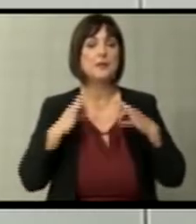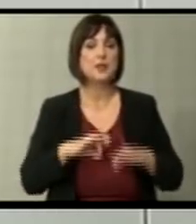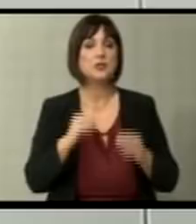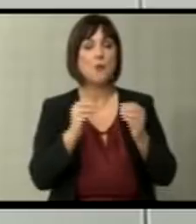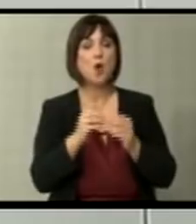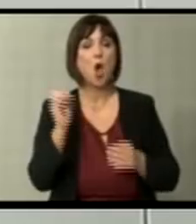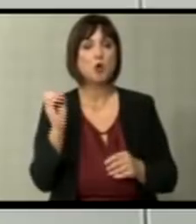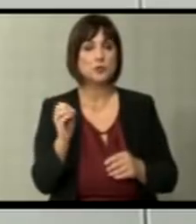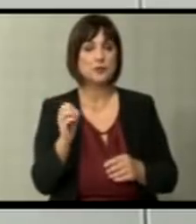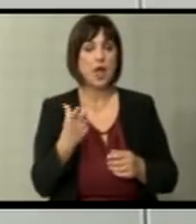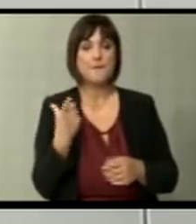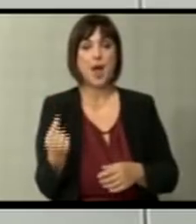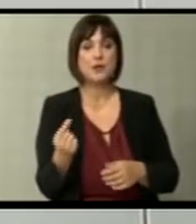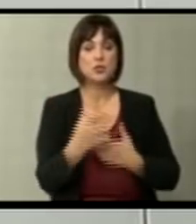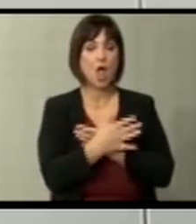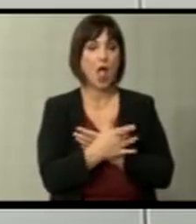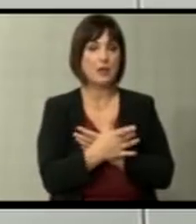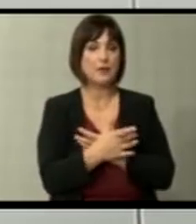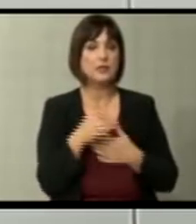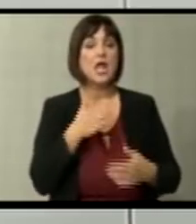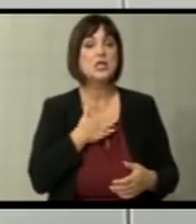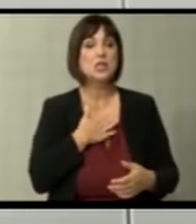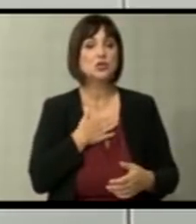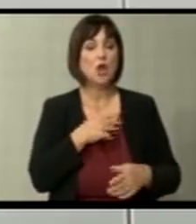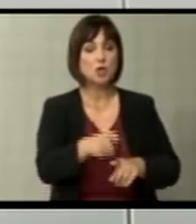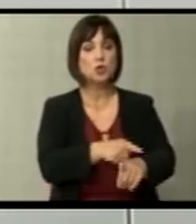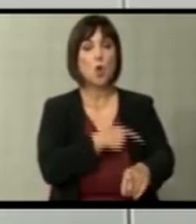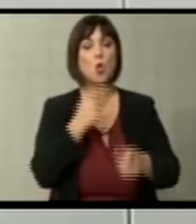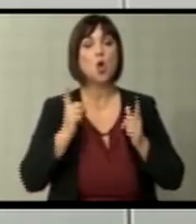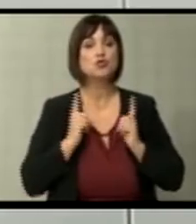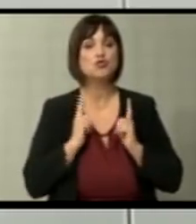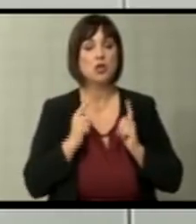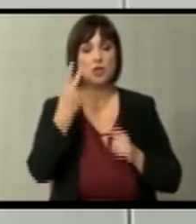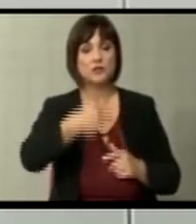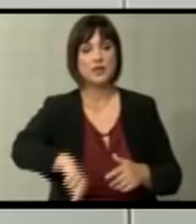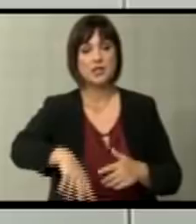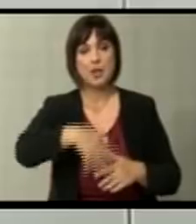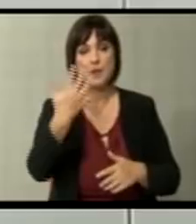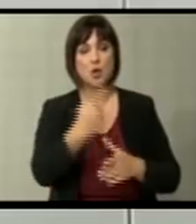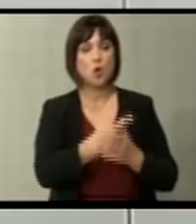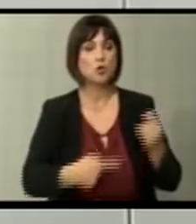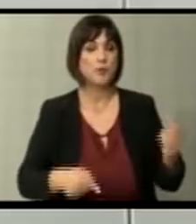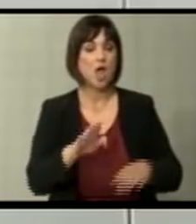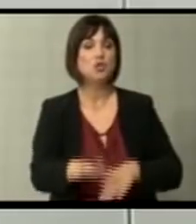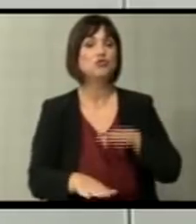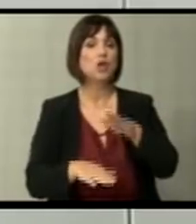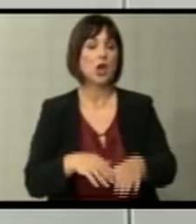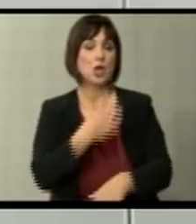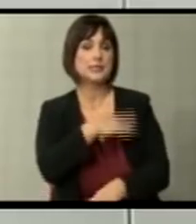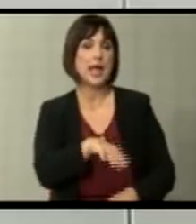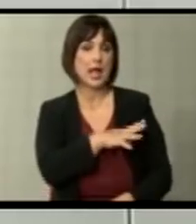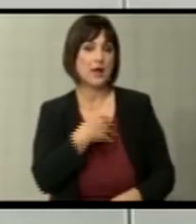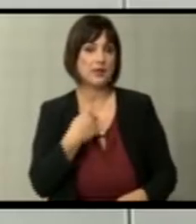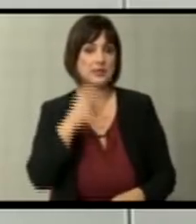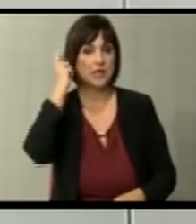Бујар Османи, партнерството с Албанија. Нашето долго чекање од 2005-а, го изгубијаме чекорот со Хрватска,